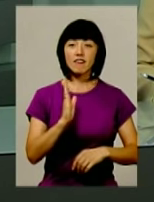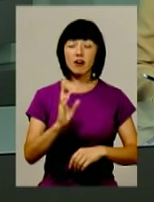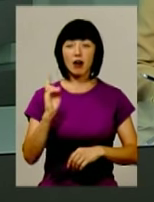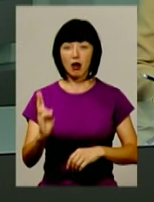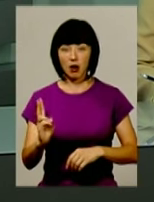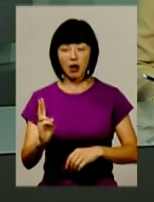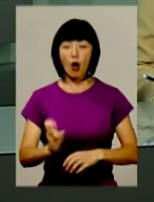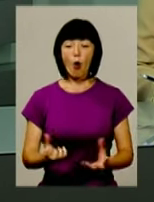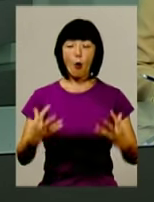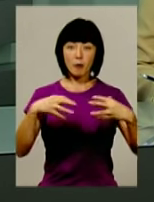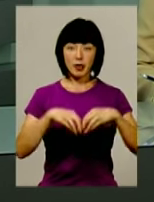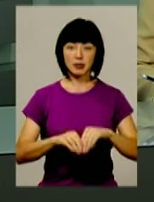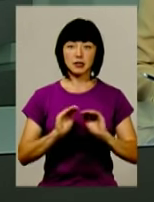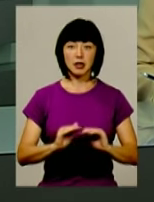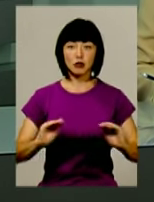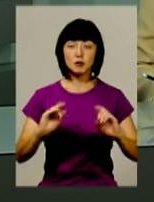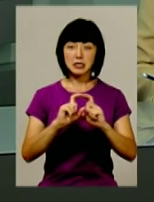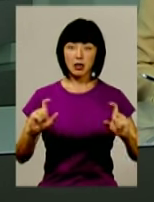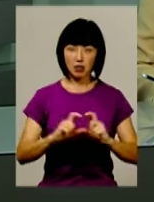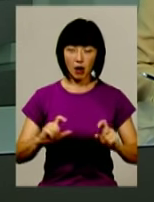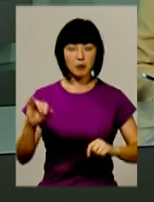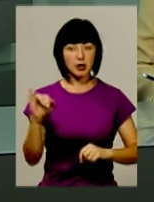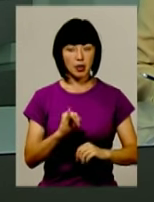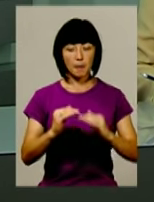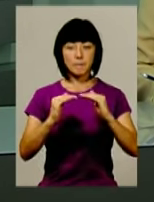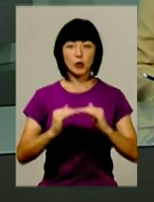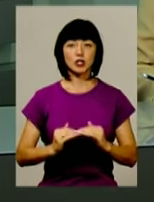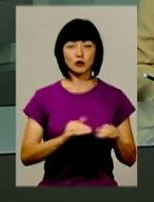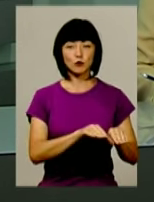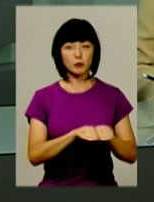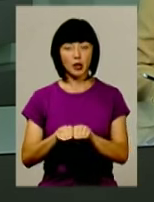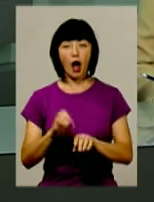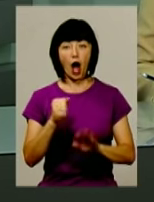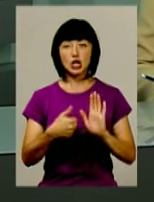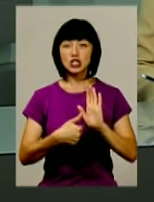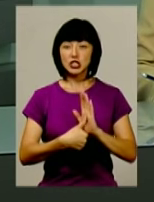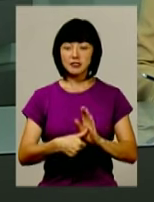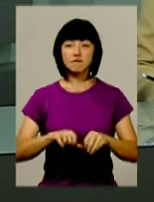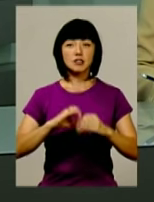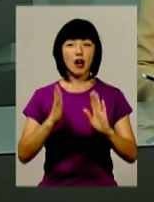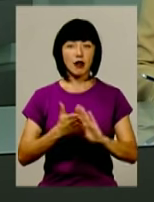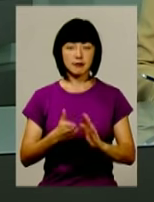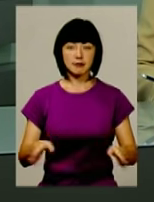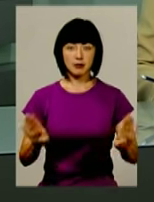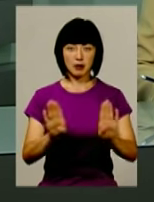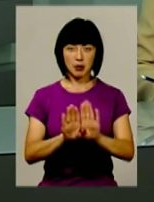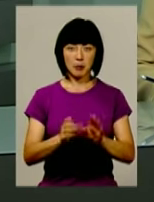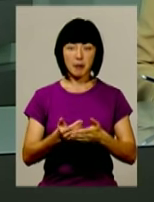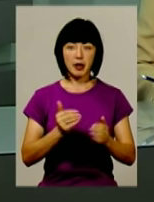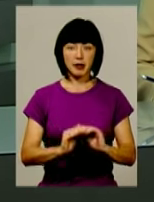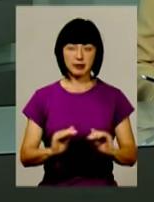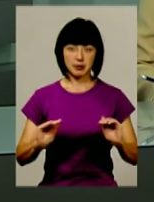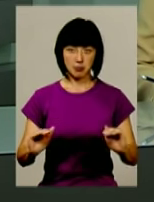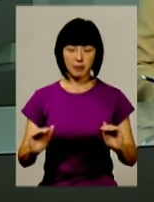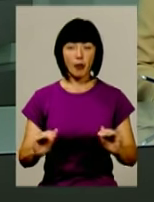комплекси. Об'єднано з дитячими садками та понижено в ступенях, а шісті з них взагалі зачинили перед школіграми свої